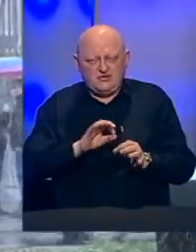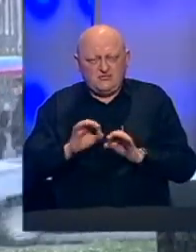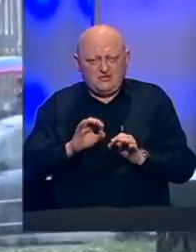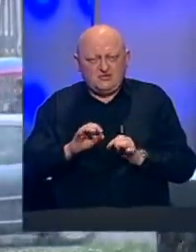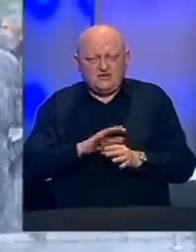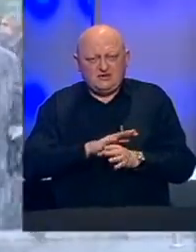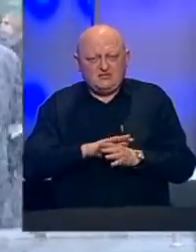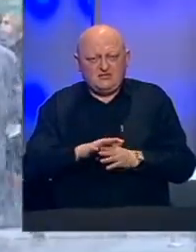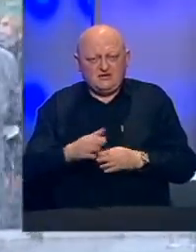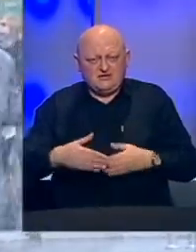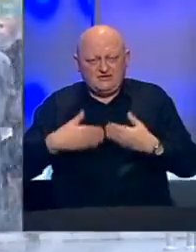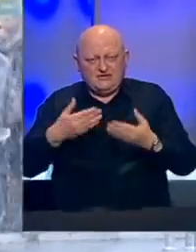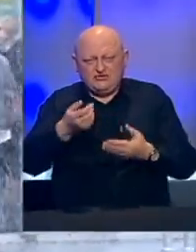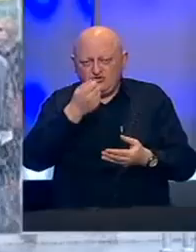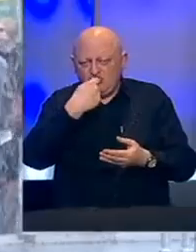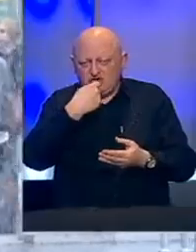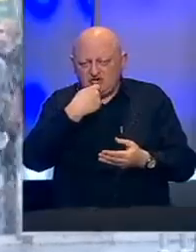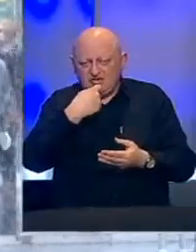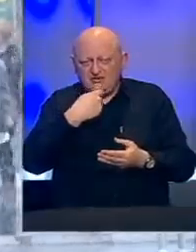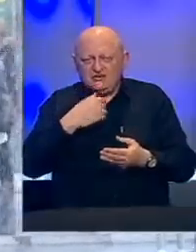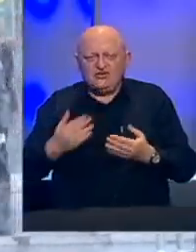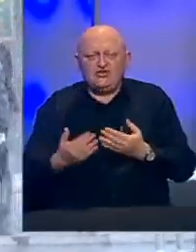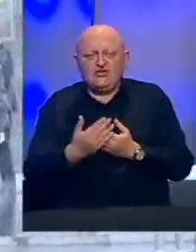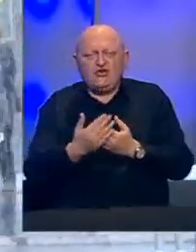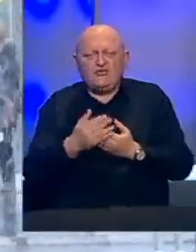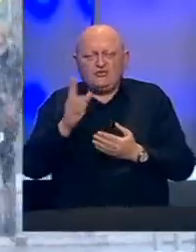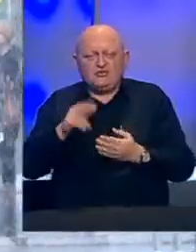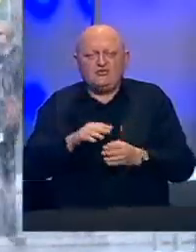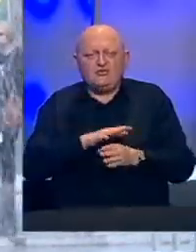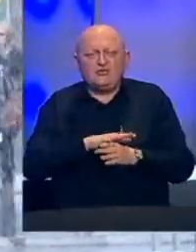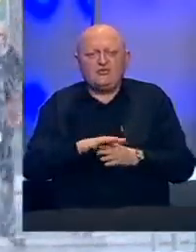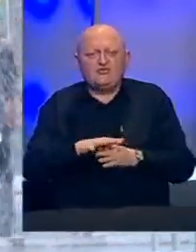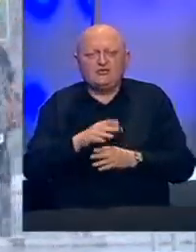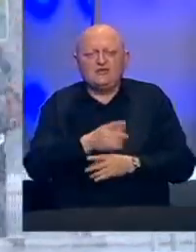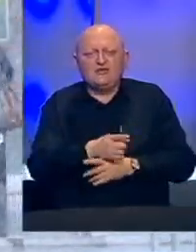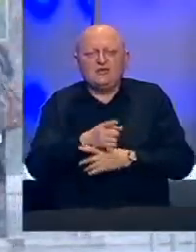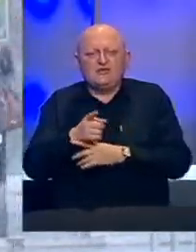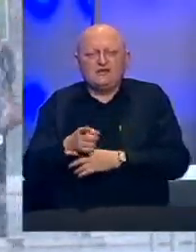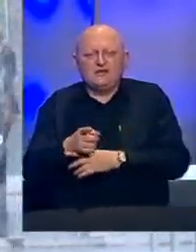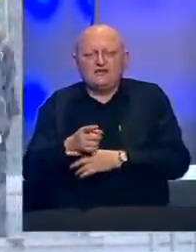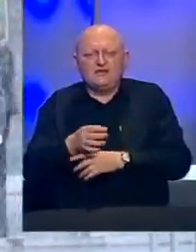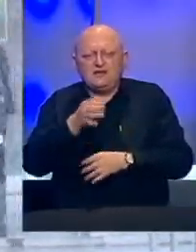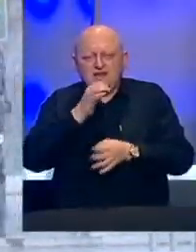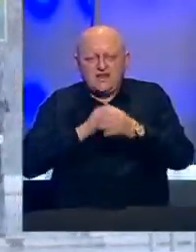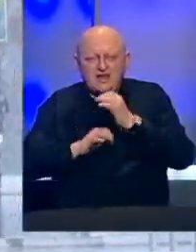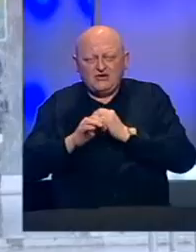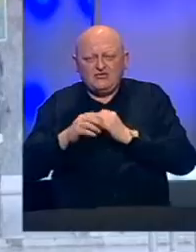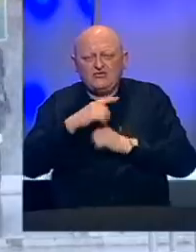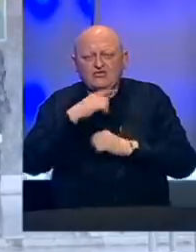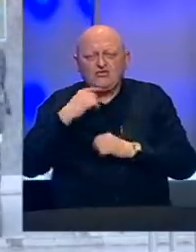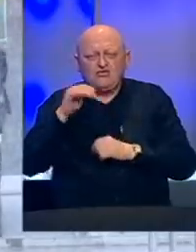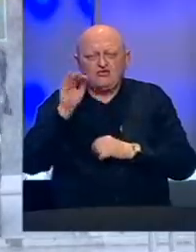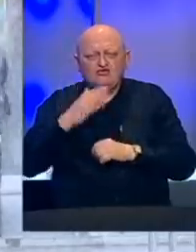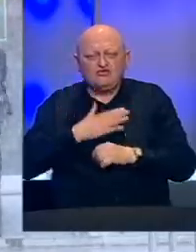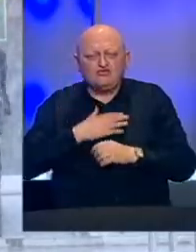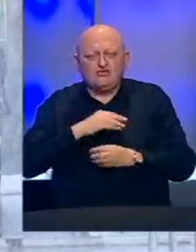besplatna dostava hrane, novina je da mogu besplatno da naruče i lijekove. Dovoljno je da se